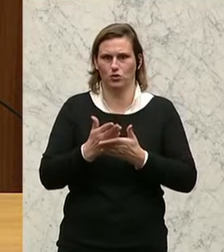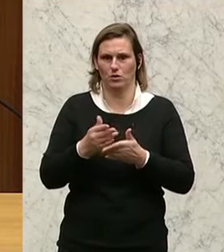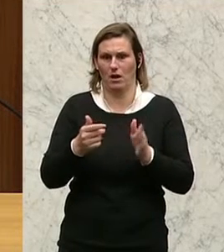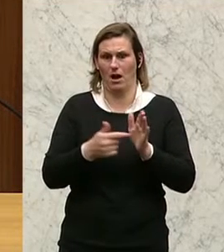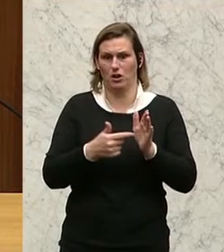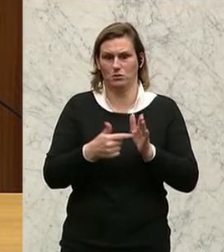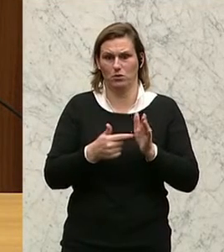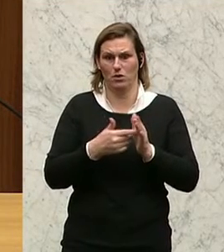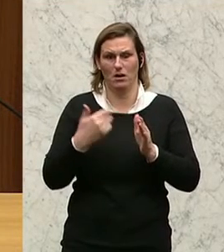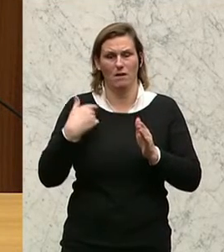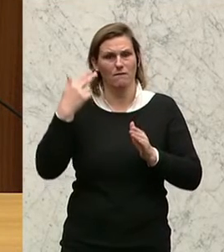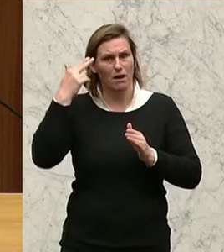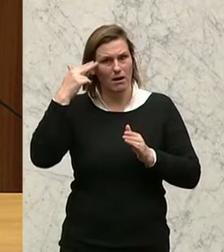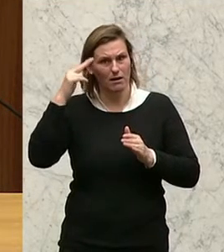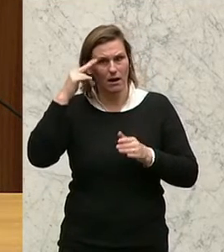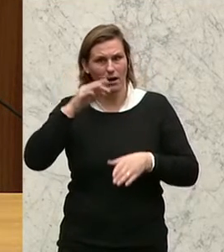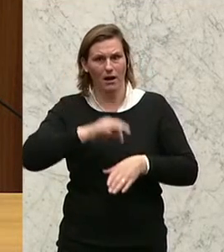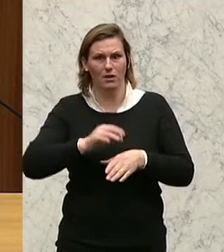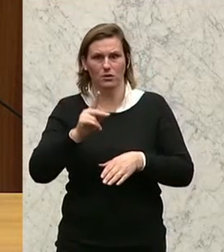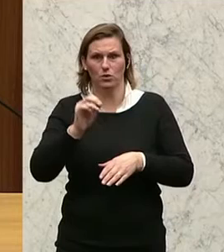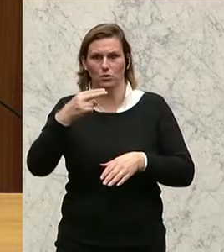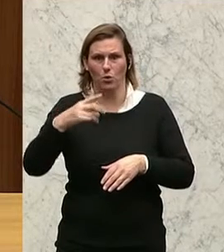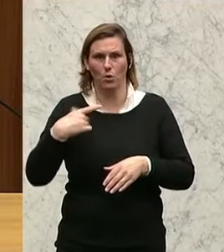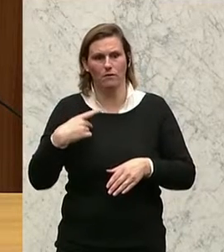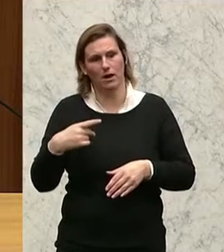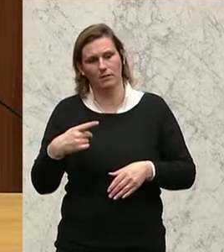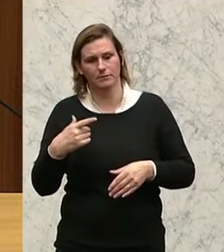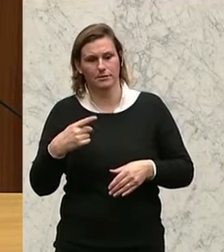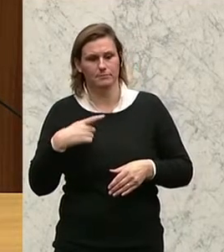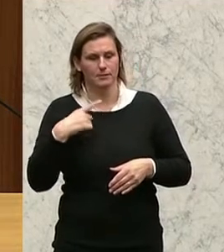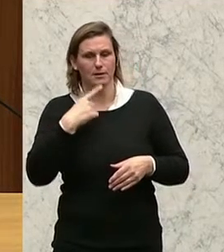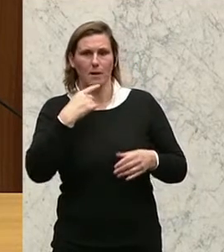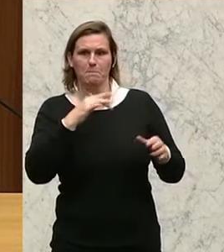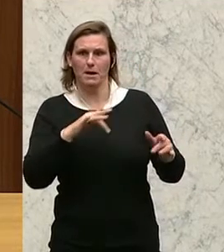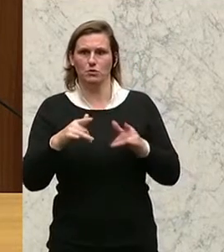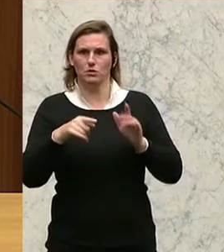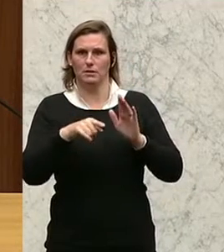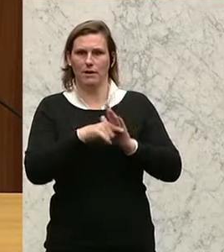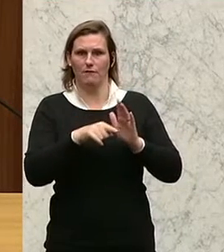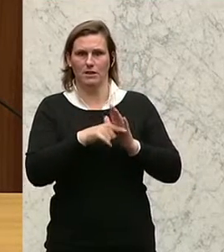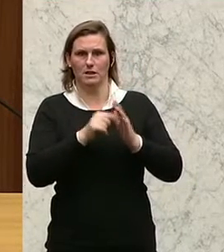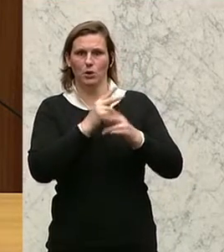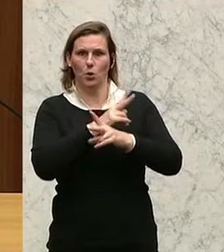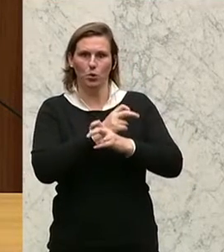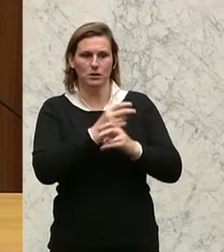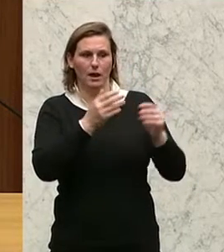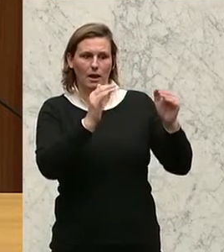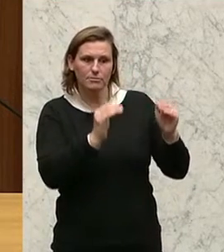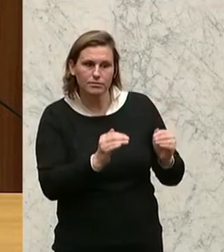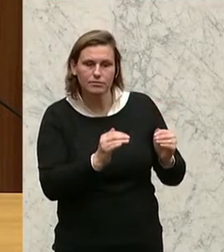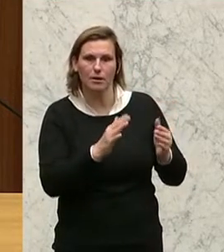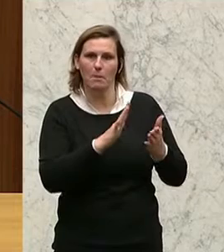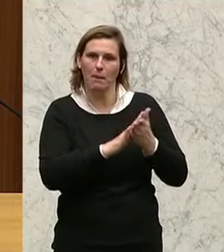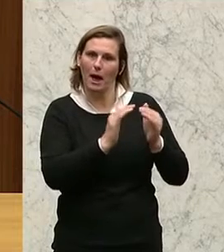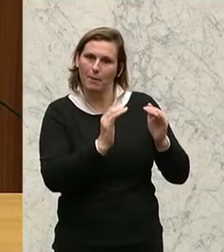sich gerühmt hat, dass die Pensionisten dazu beigetragen haben, dass das Defizit in Österreich geringer gehalten